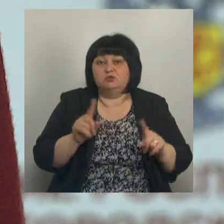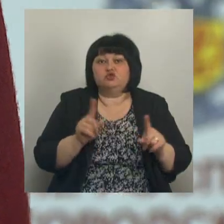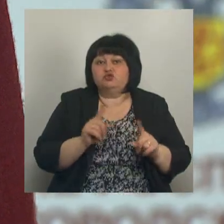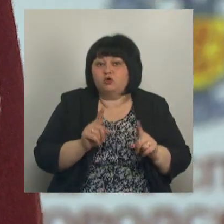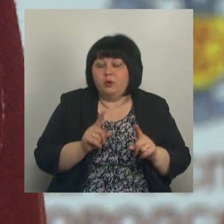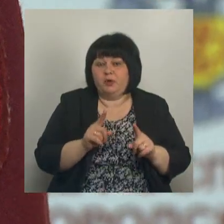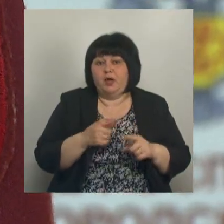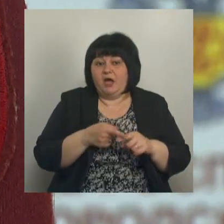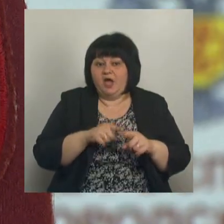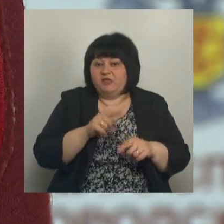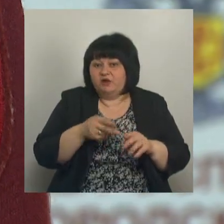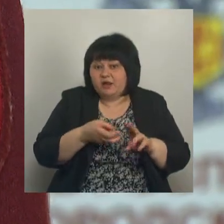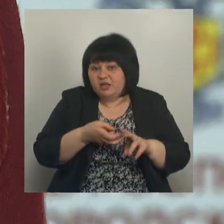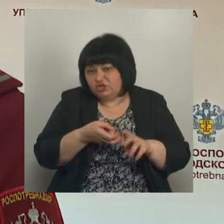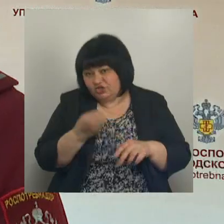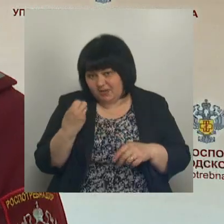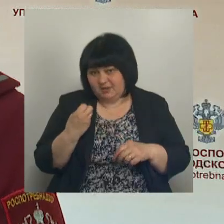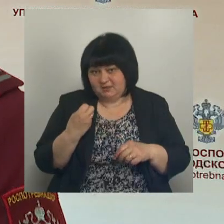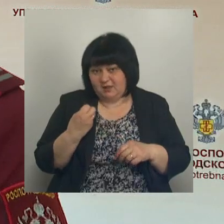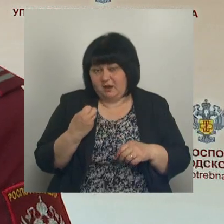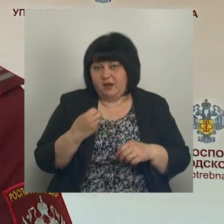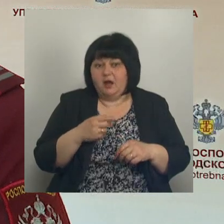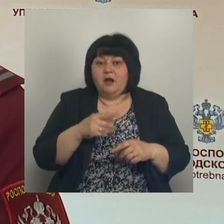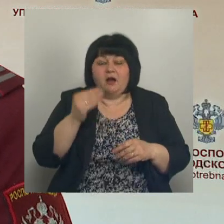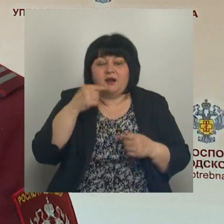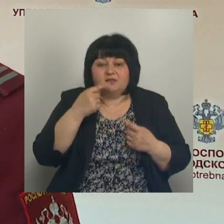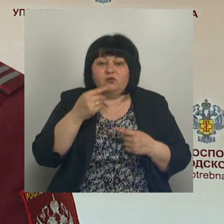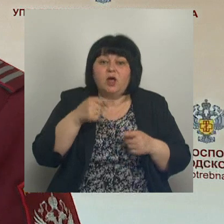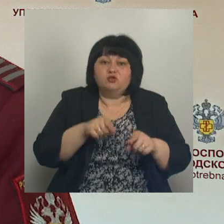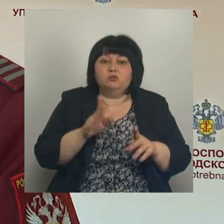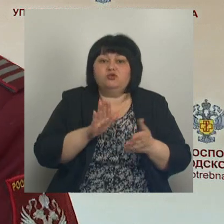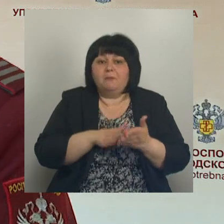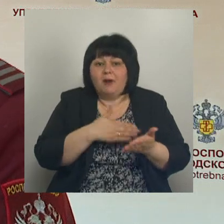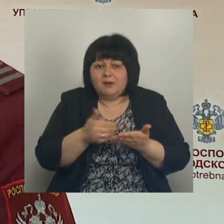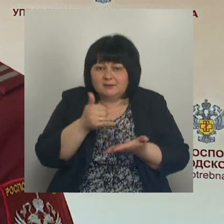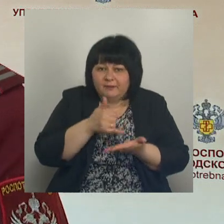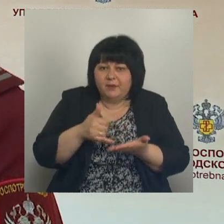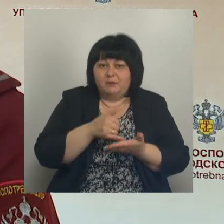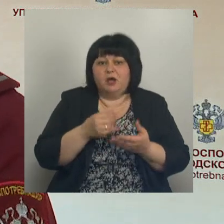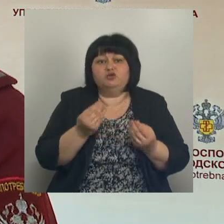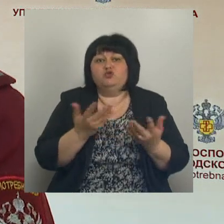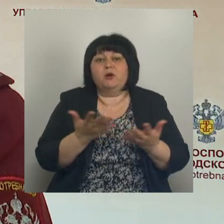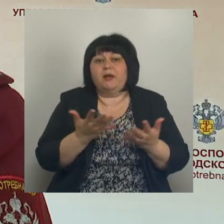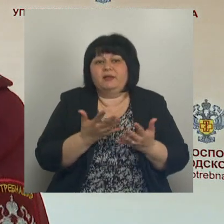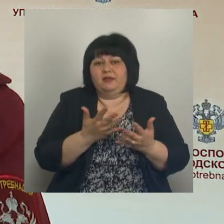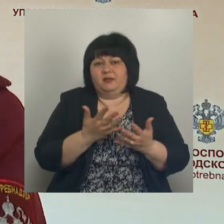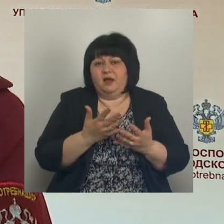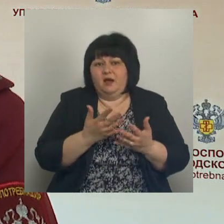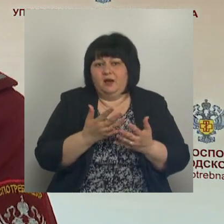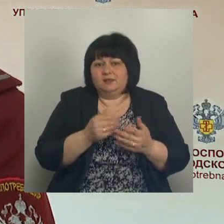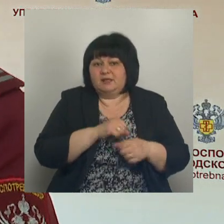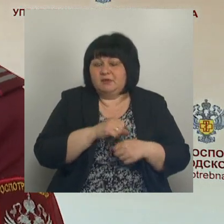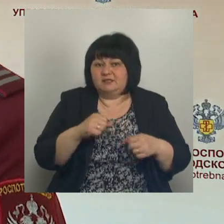этого клеща достали. Мифы о том, что нужно смазать маслом или еще какие-либо